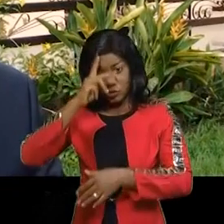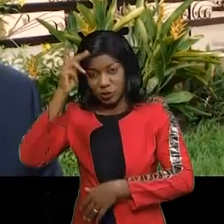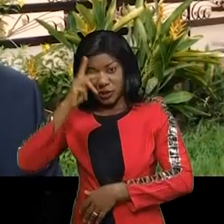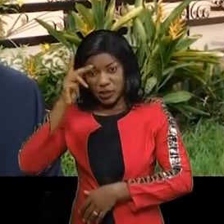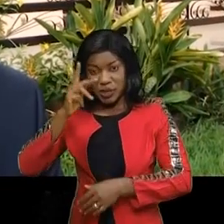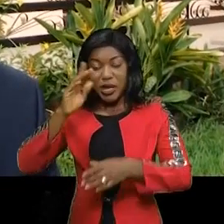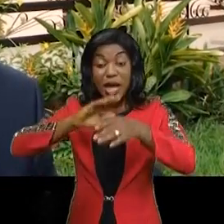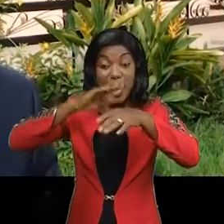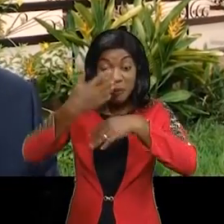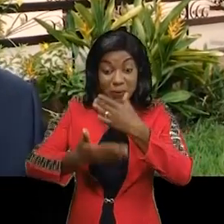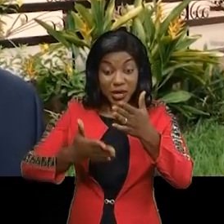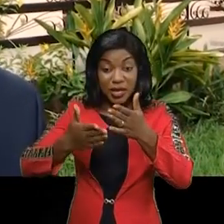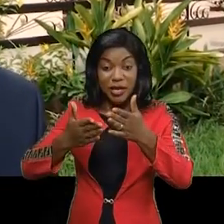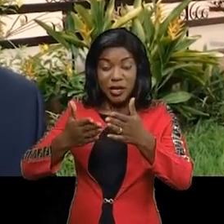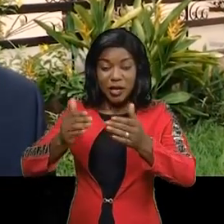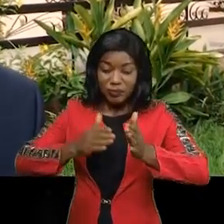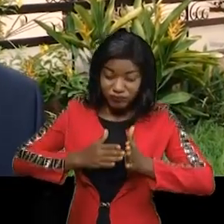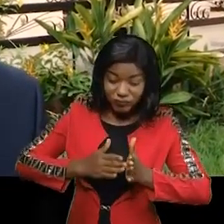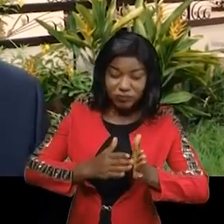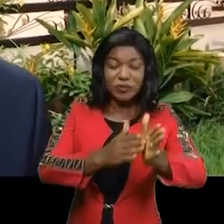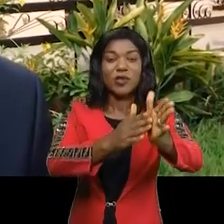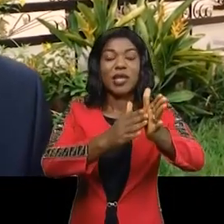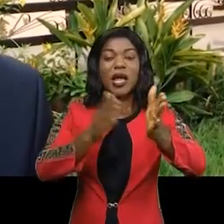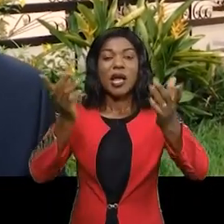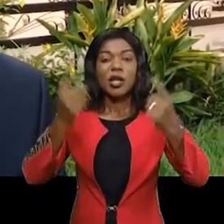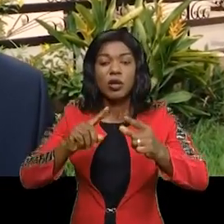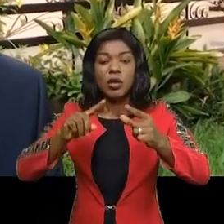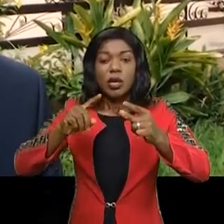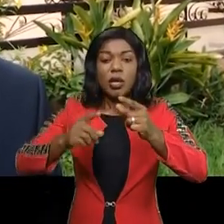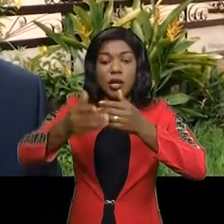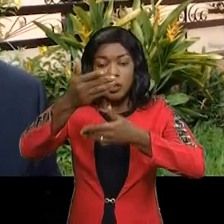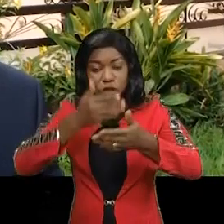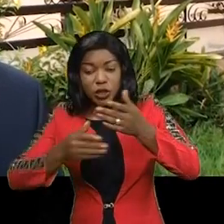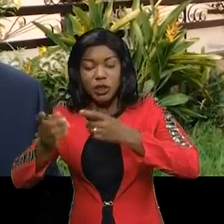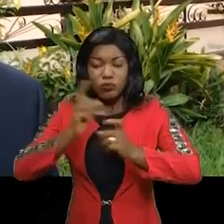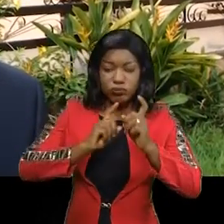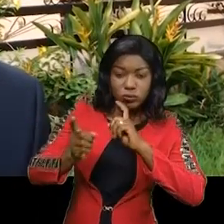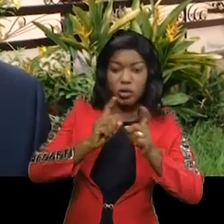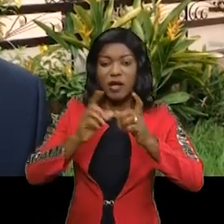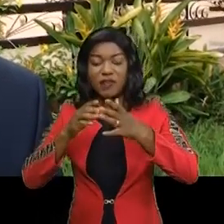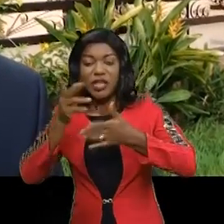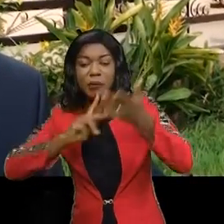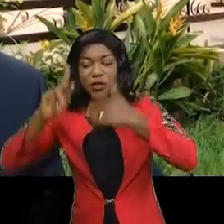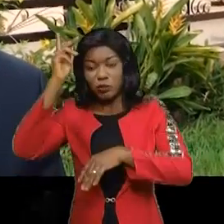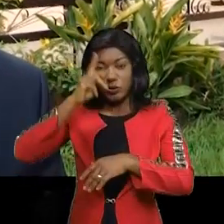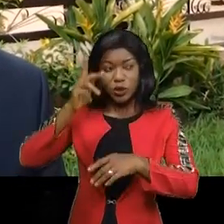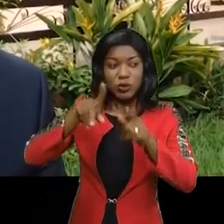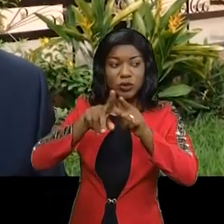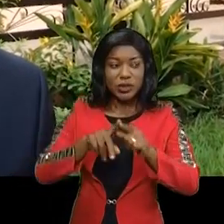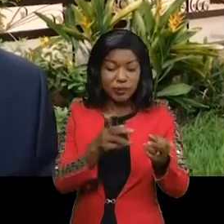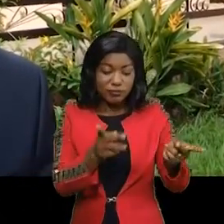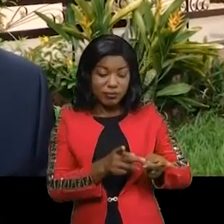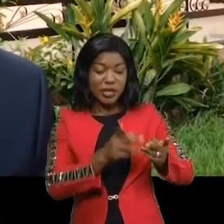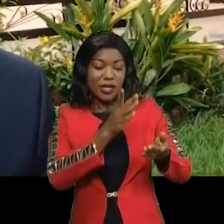par la suite, lorsque nous avons poursuivi les échanges avec eux, dans un cadre un peu plus restreint,